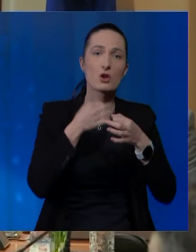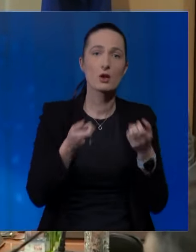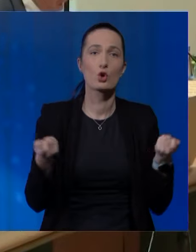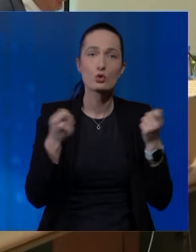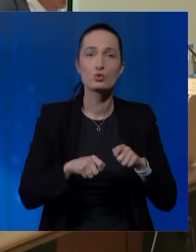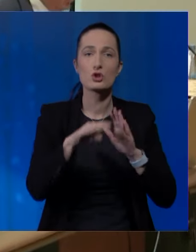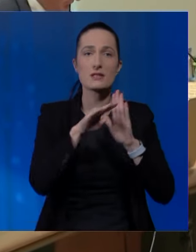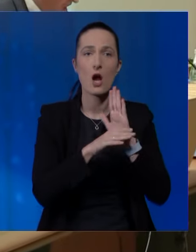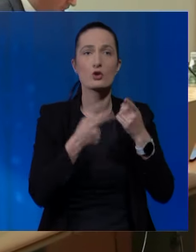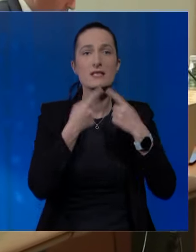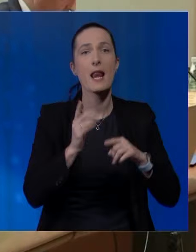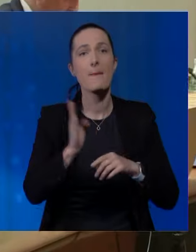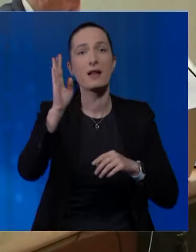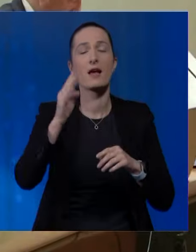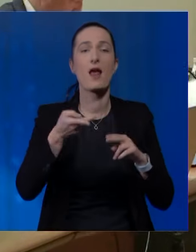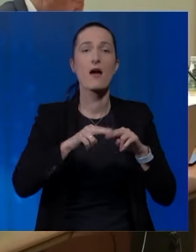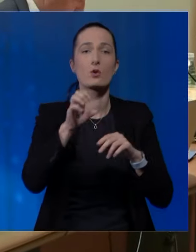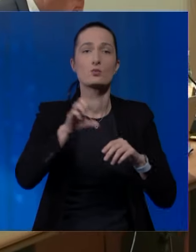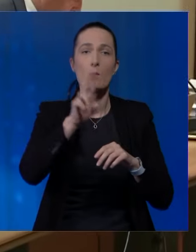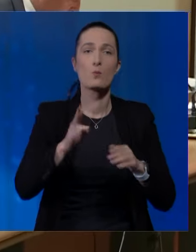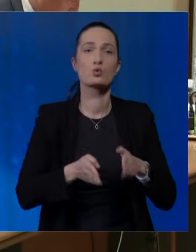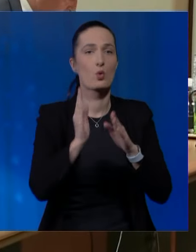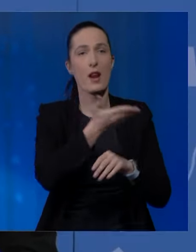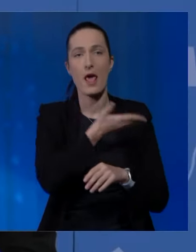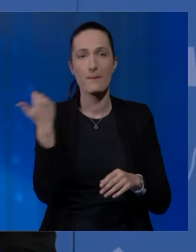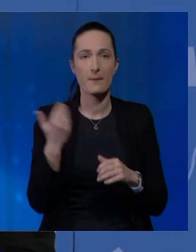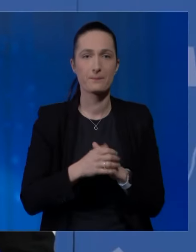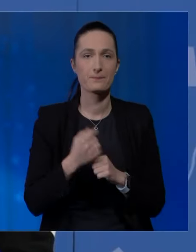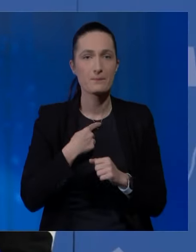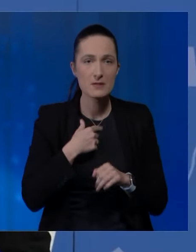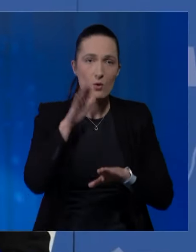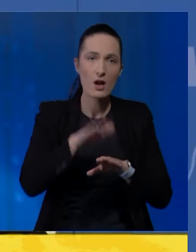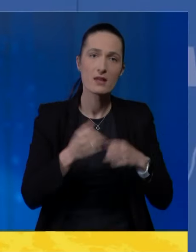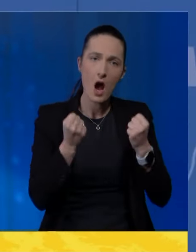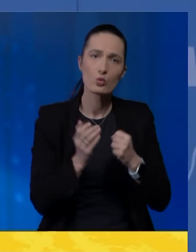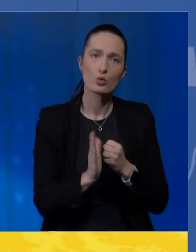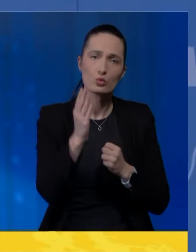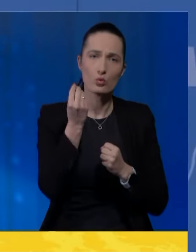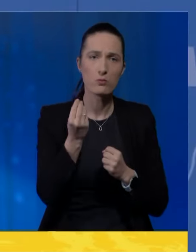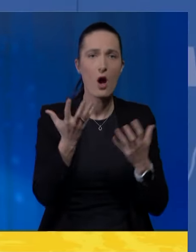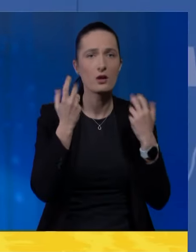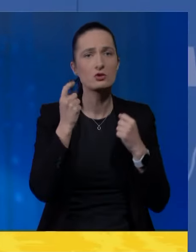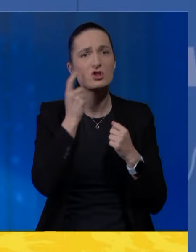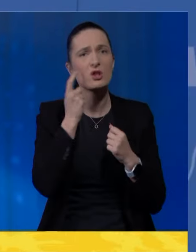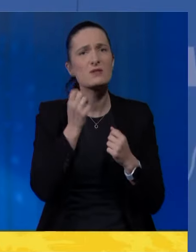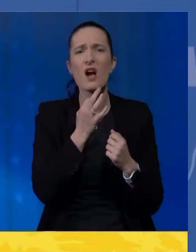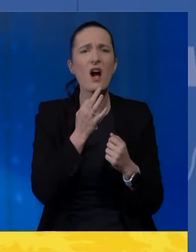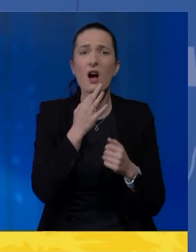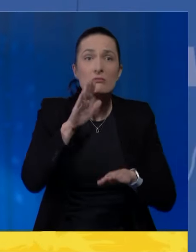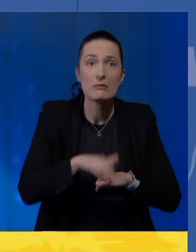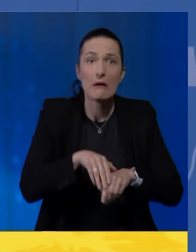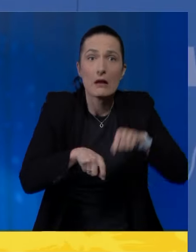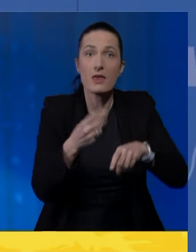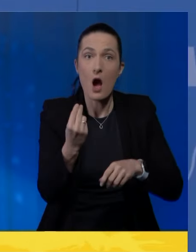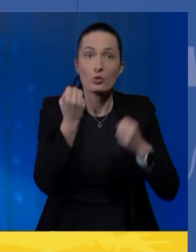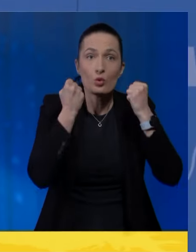izvještaji. Ključnih zakona za napredak na EU putu nema. Mi smo krenuli jako dobro, a čini mi se kad god krenemo